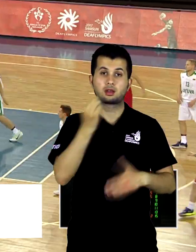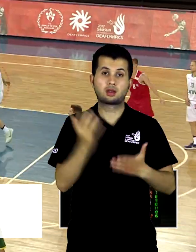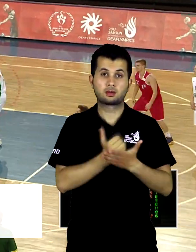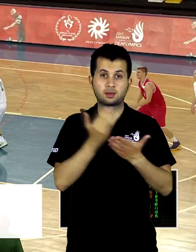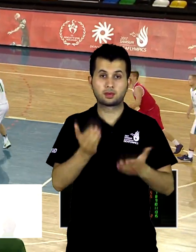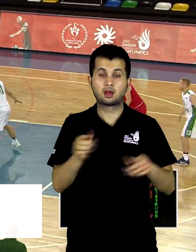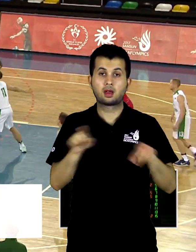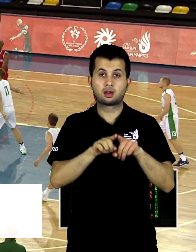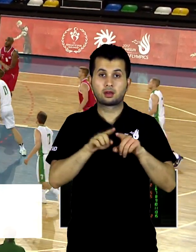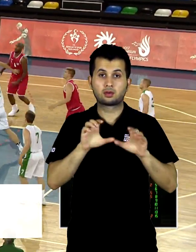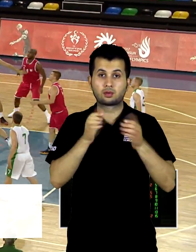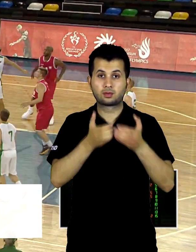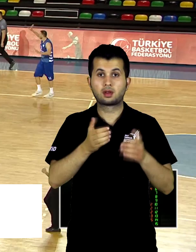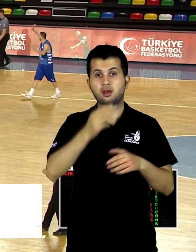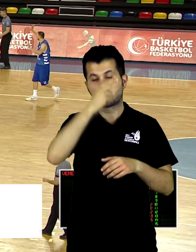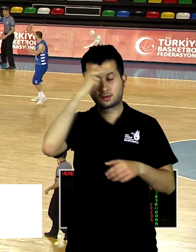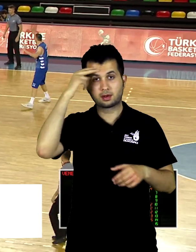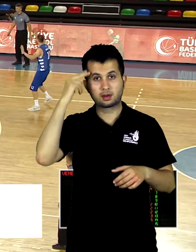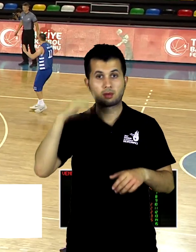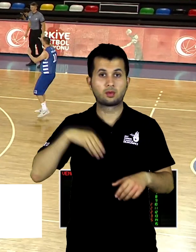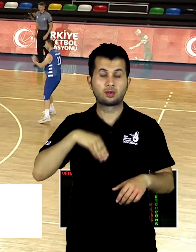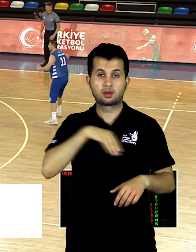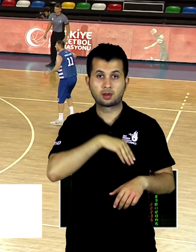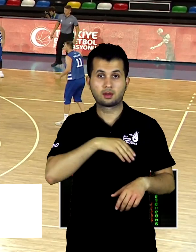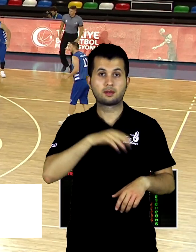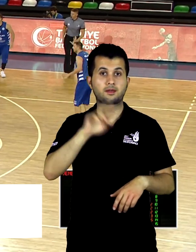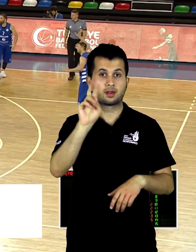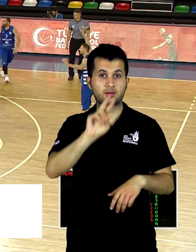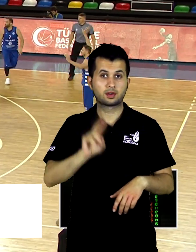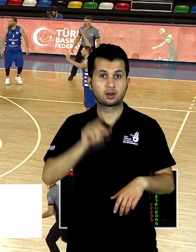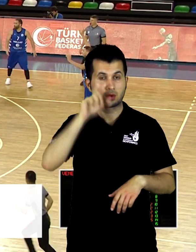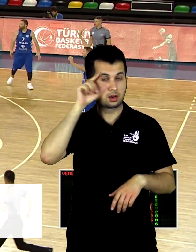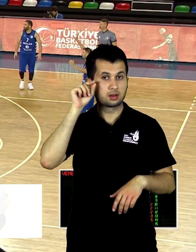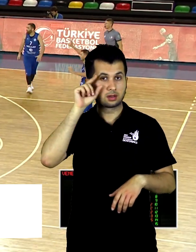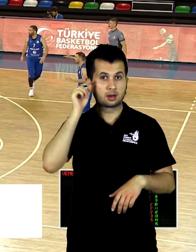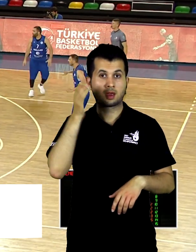Aynı grupta Litvanya, Polonya'yı, Venezuela'da Yunanistan'ı mağlup etti.